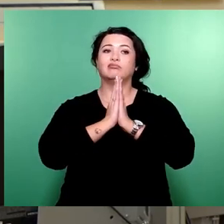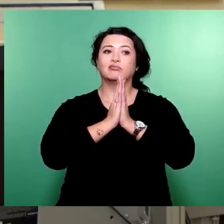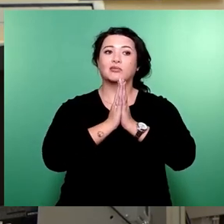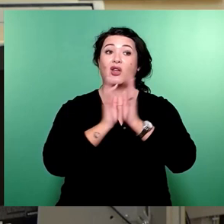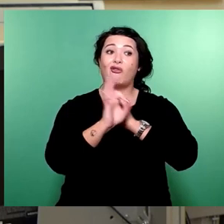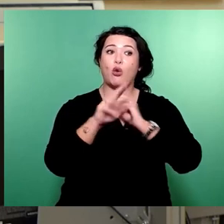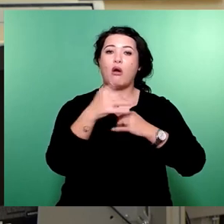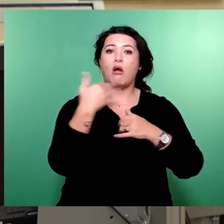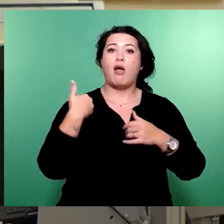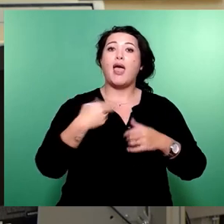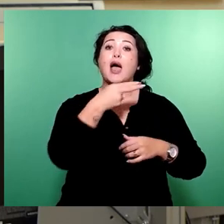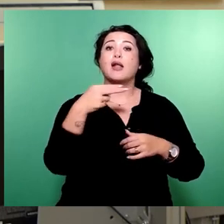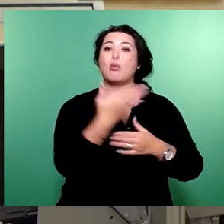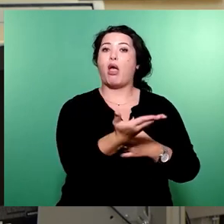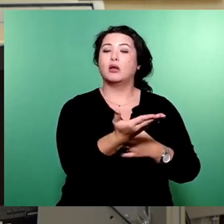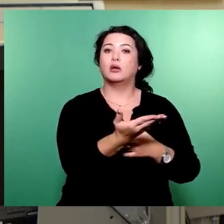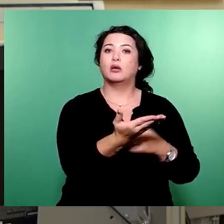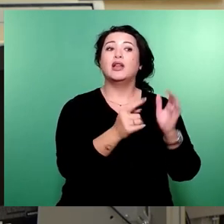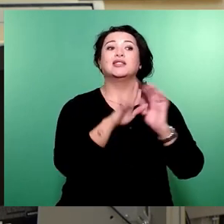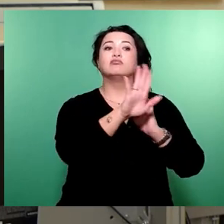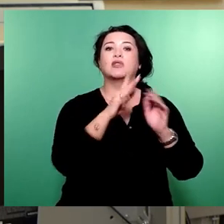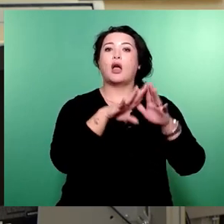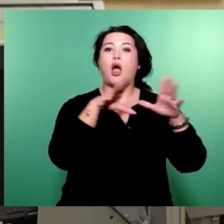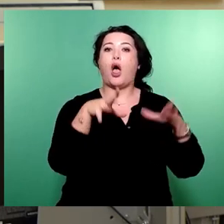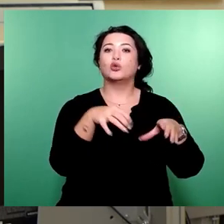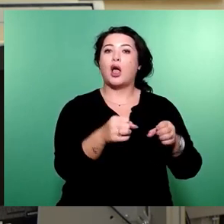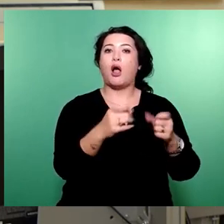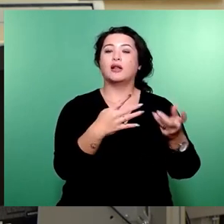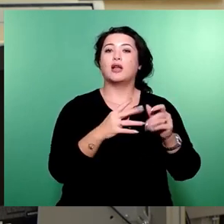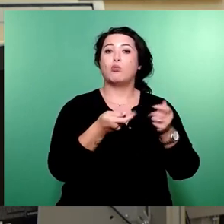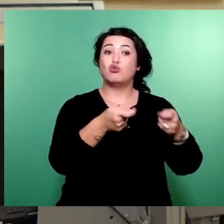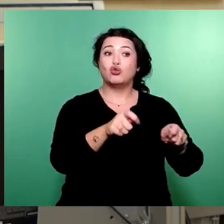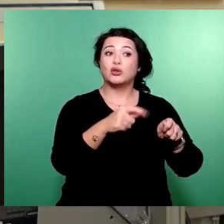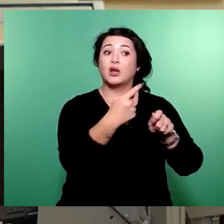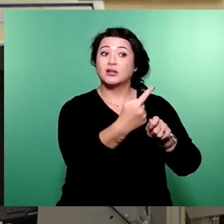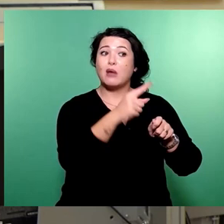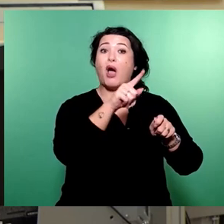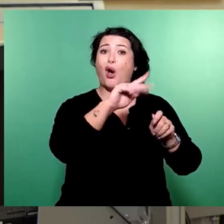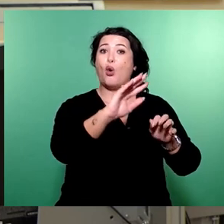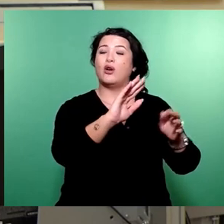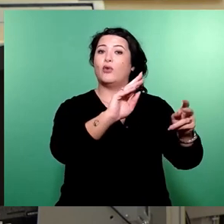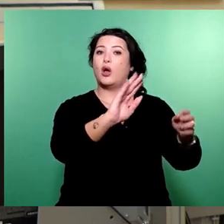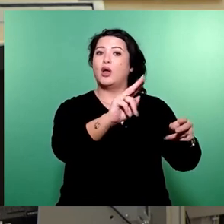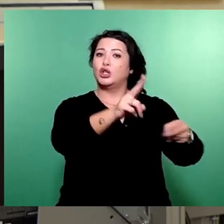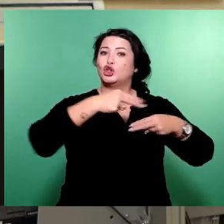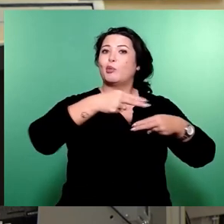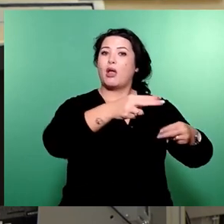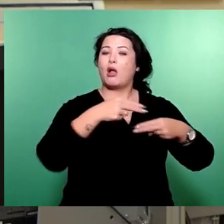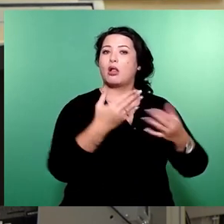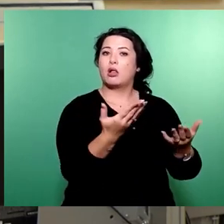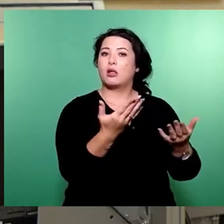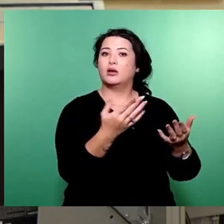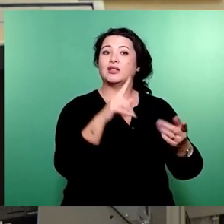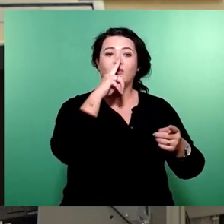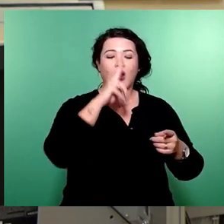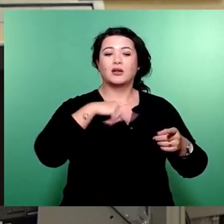dass Sie die Mehrheitsbeschlüsse zum Haushalt im kommenden Entwurf einfach auch mal widerspiegeln und dass wir nicht bei jeder Haushaltsverhandlung von